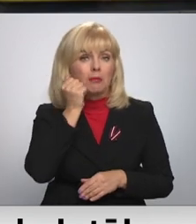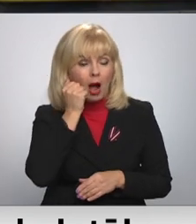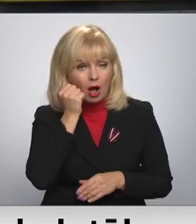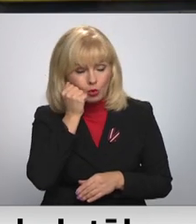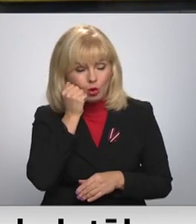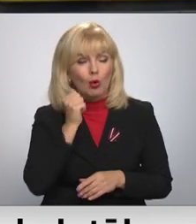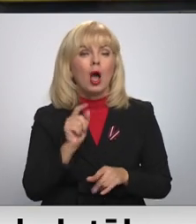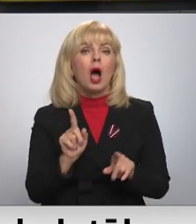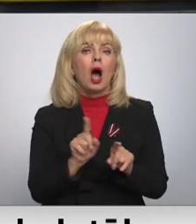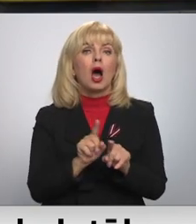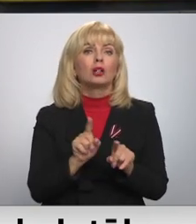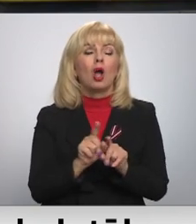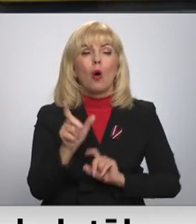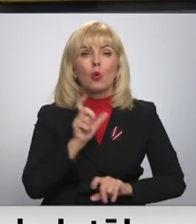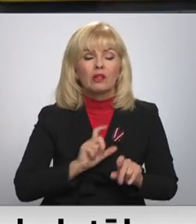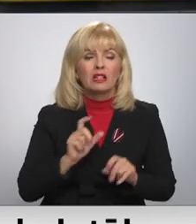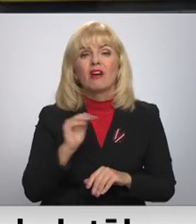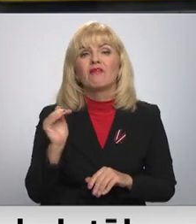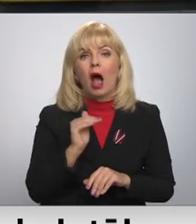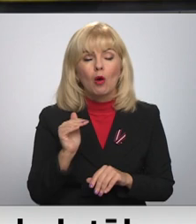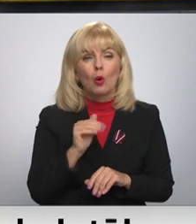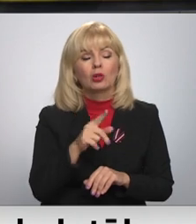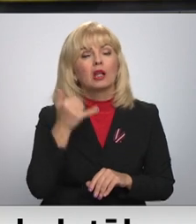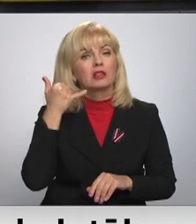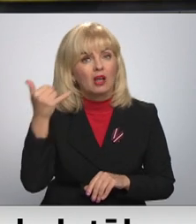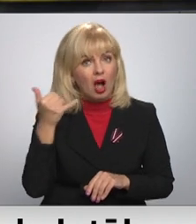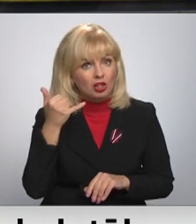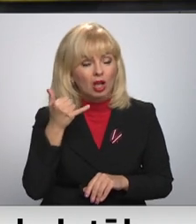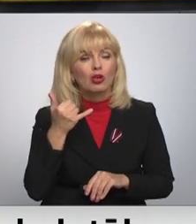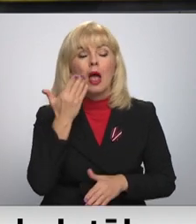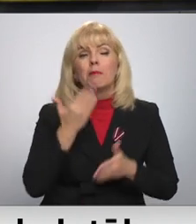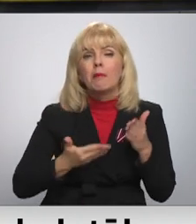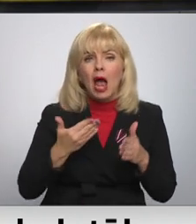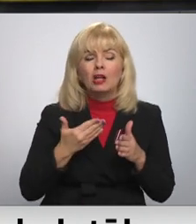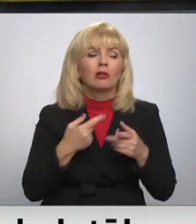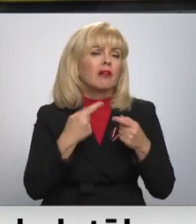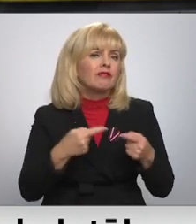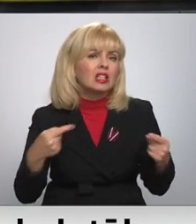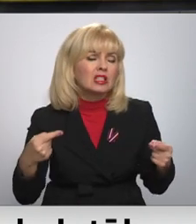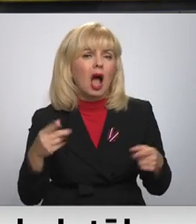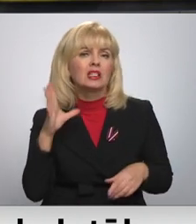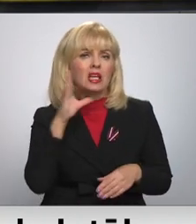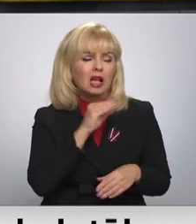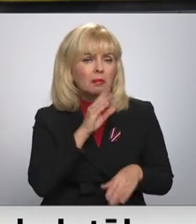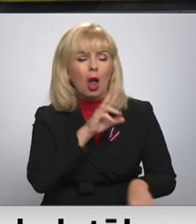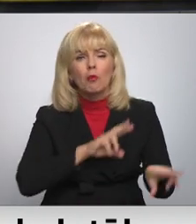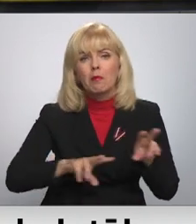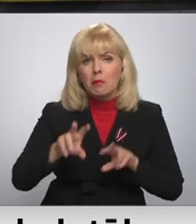Mēs esam ar universitātes fakultātes sazinājušies. Tiešām esam mēģinājuši visu sādus tās iespējas.